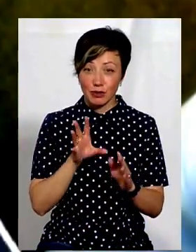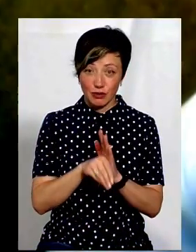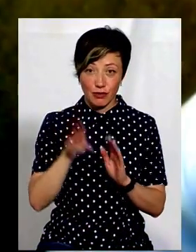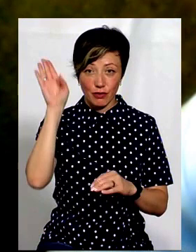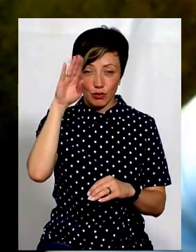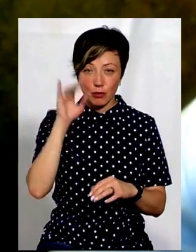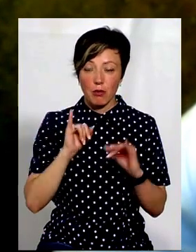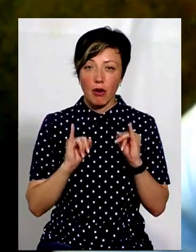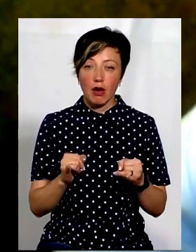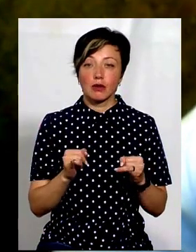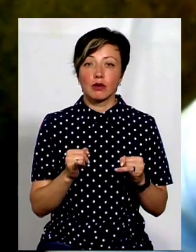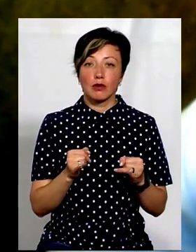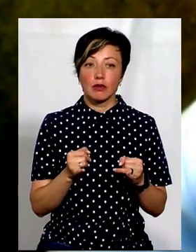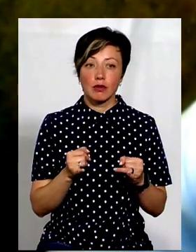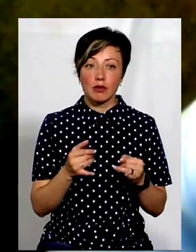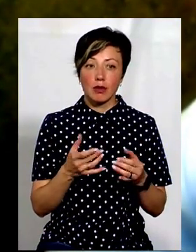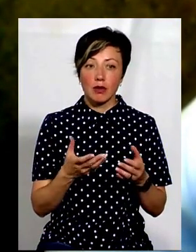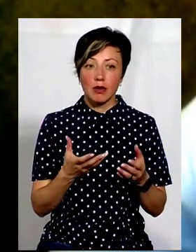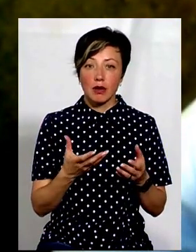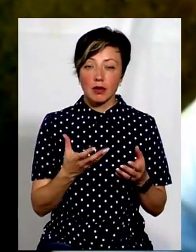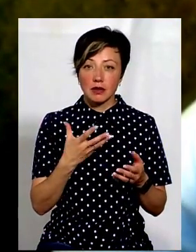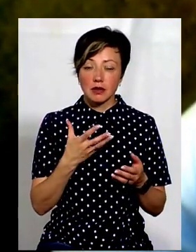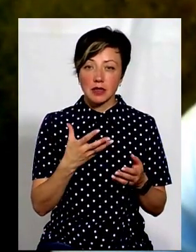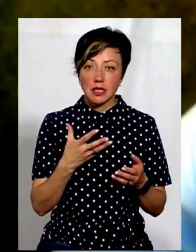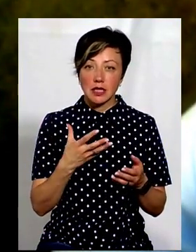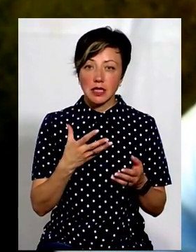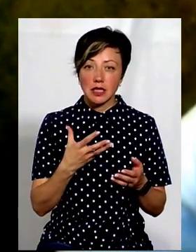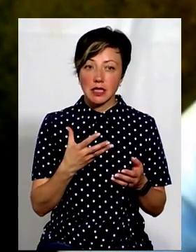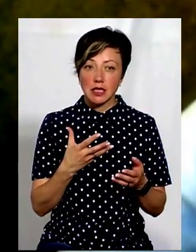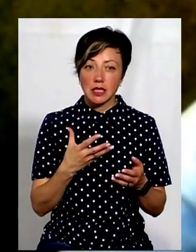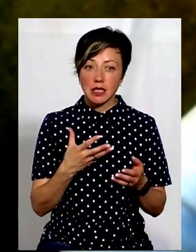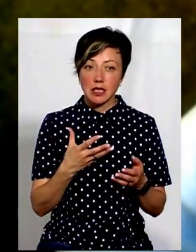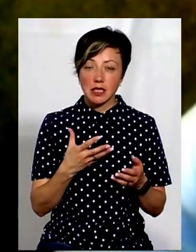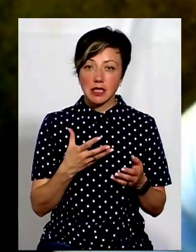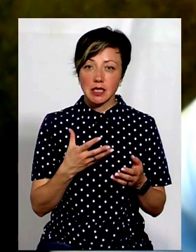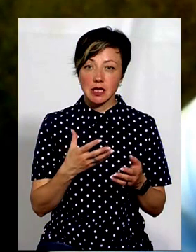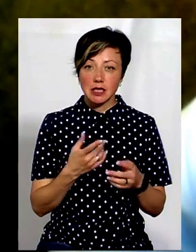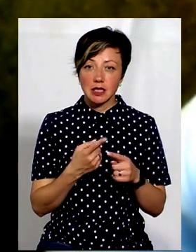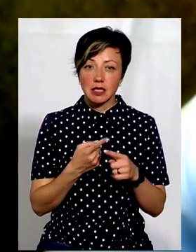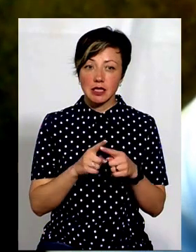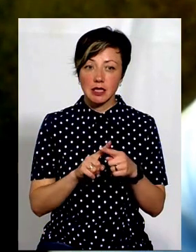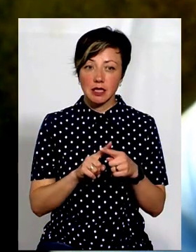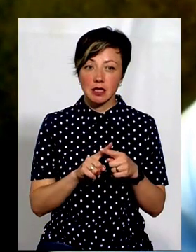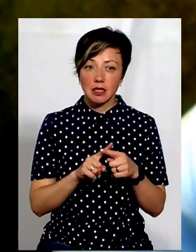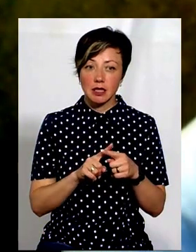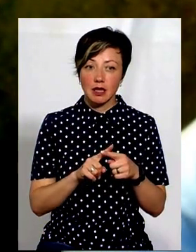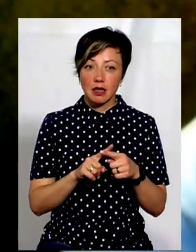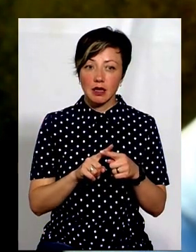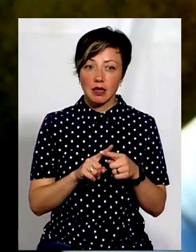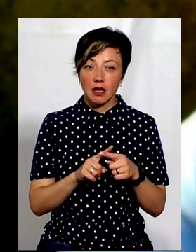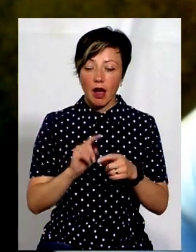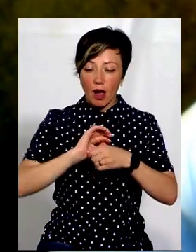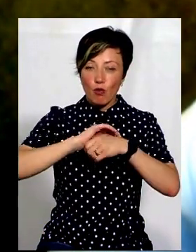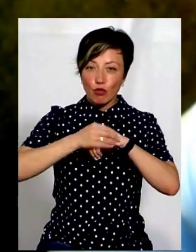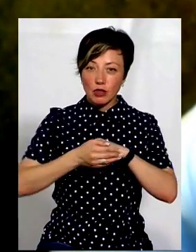погано дає засвоюватися кальцію. А кальцій, як зрозуміло, дуже важливий для равлика, для формування